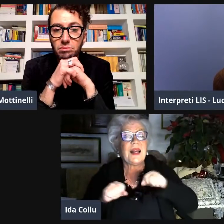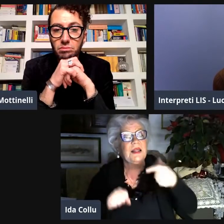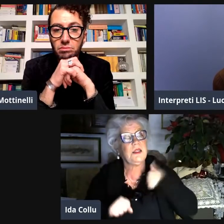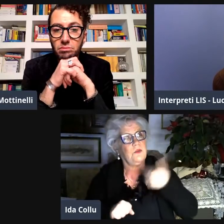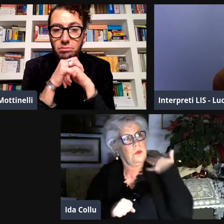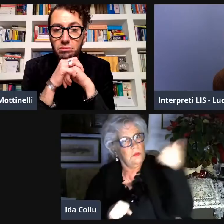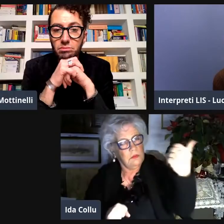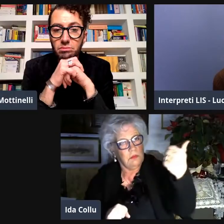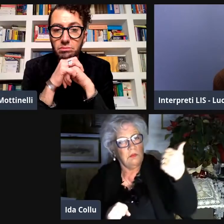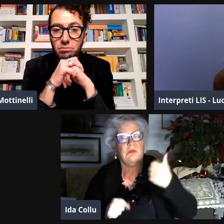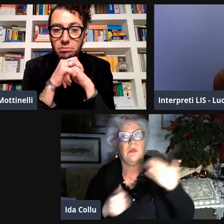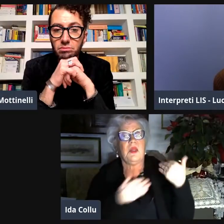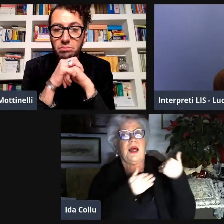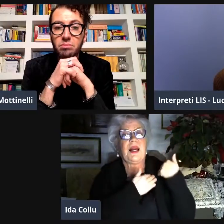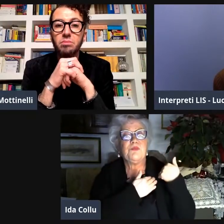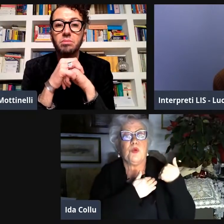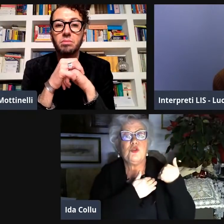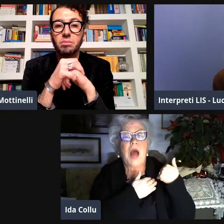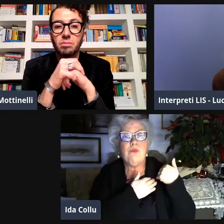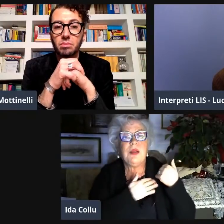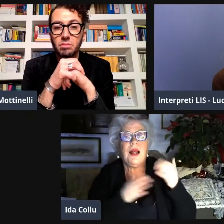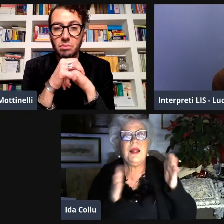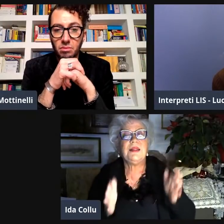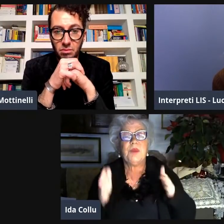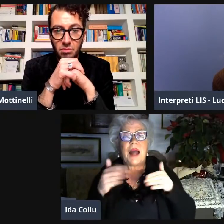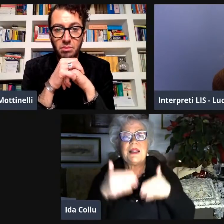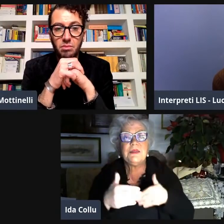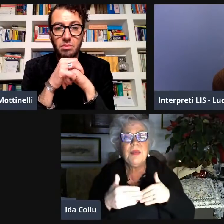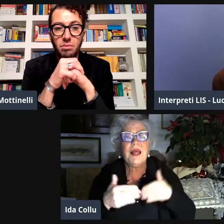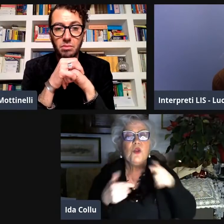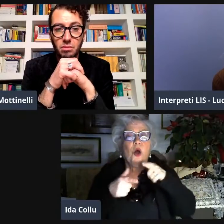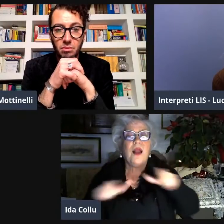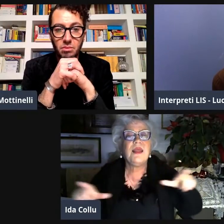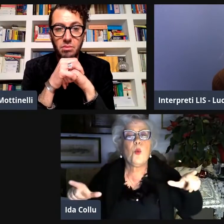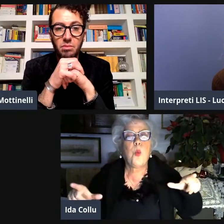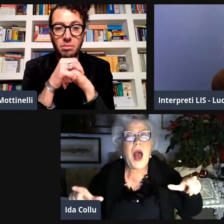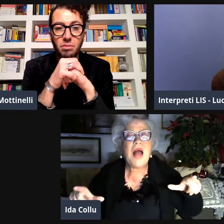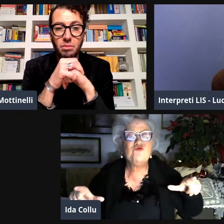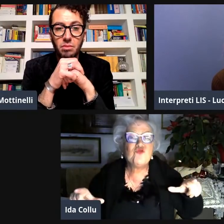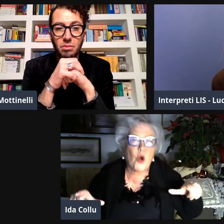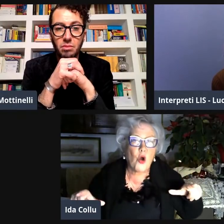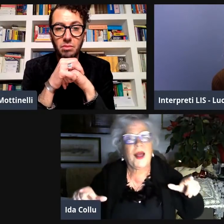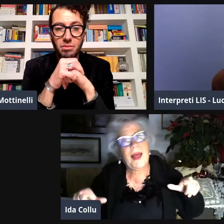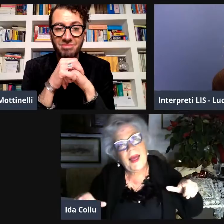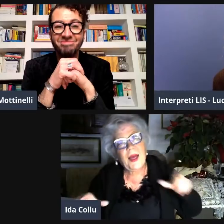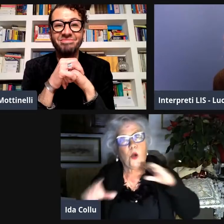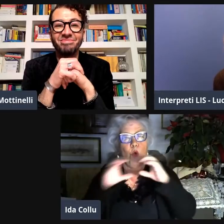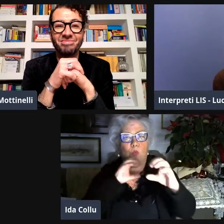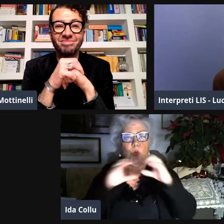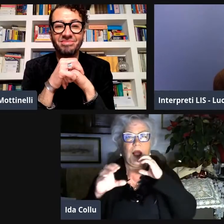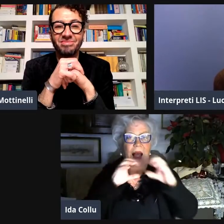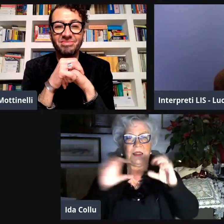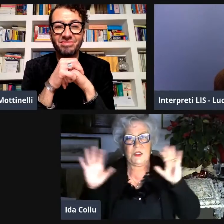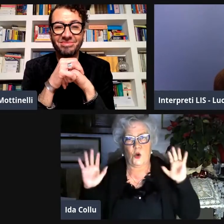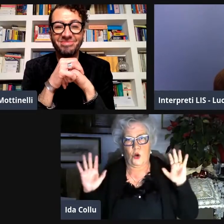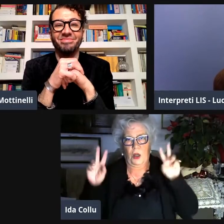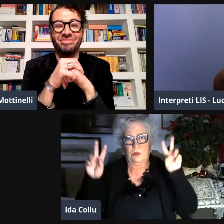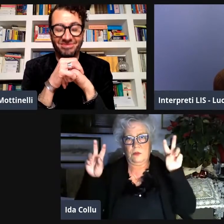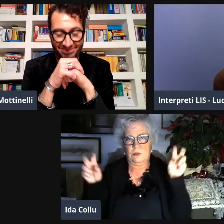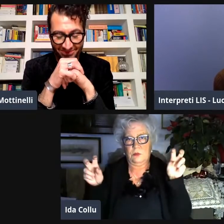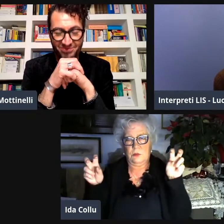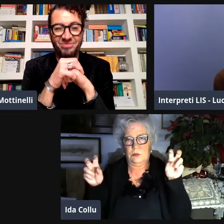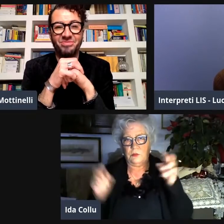in quel periodo come coordinatrice come dirigente ero stata chiamata ad essere responsabile del dipartimento di